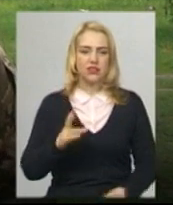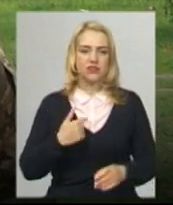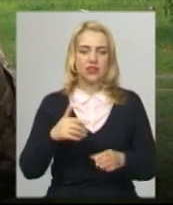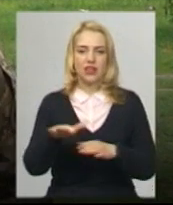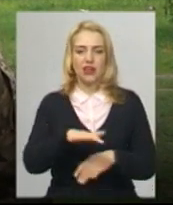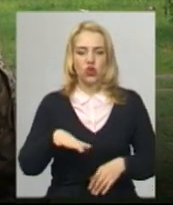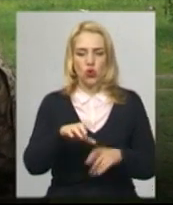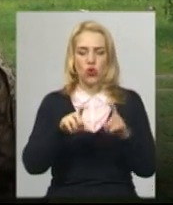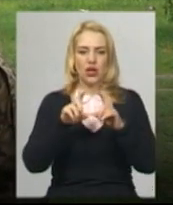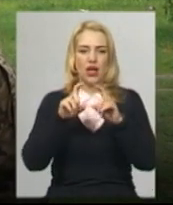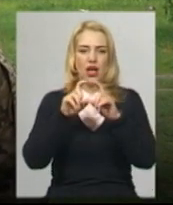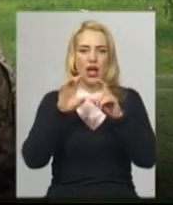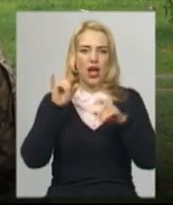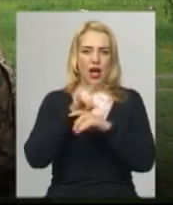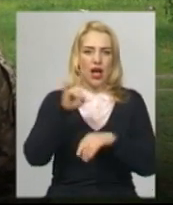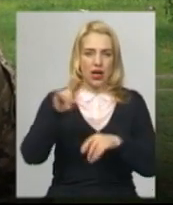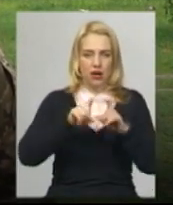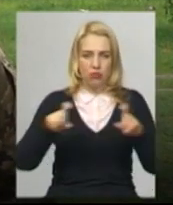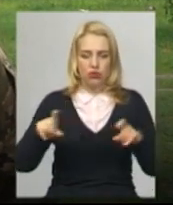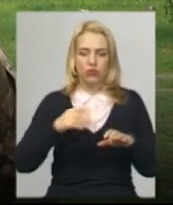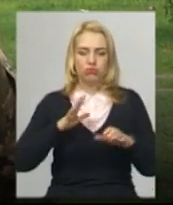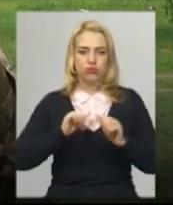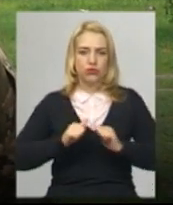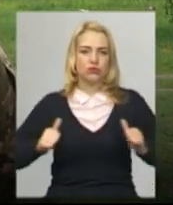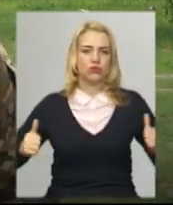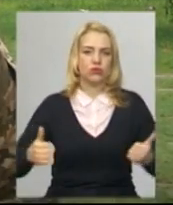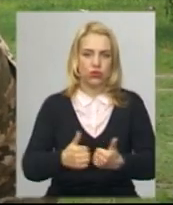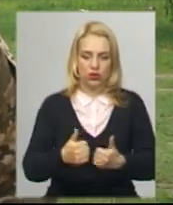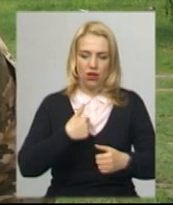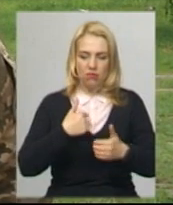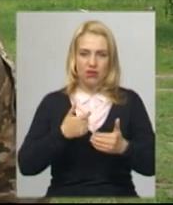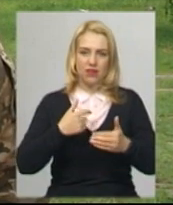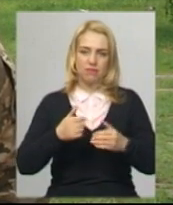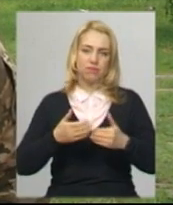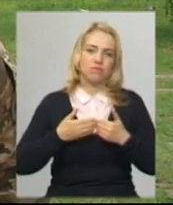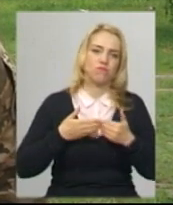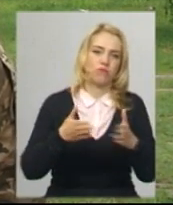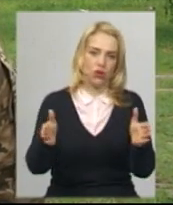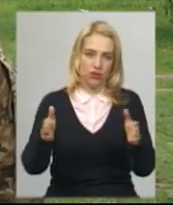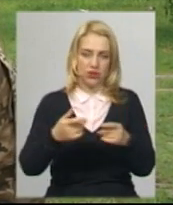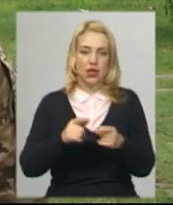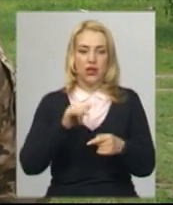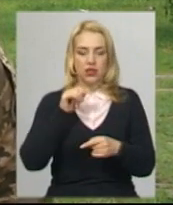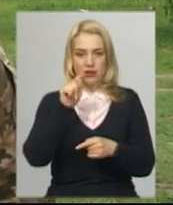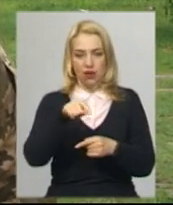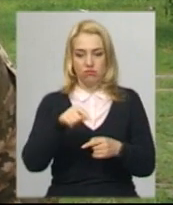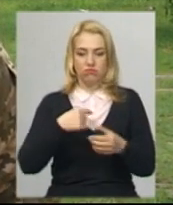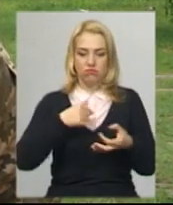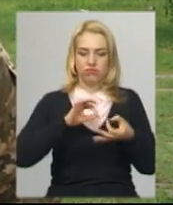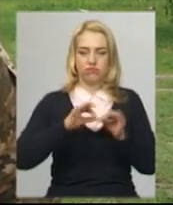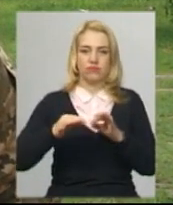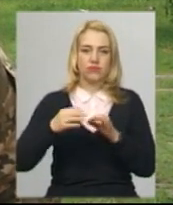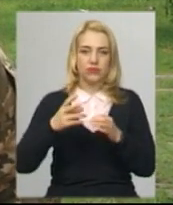були там в повному оточенні, і ми прорвалися за них. Там з Сергієм ми познавалися більш детальніше.